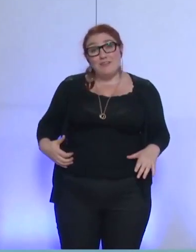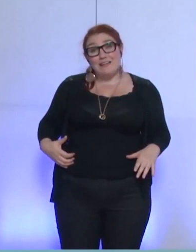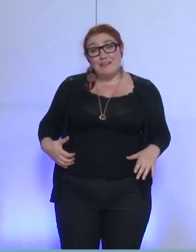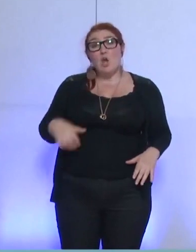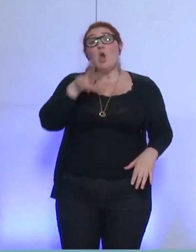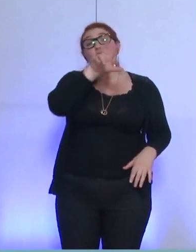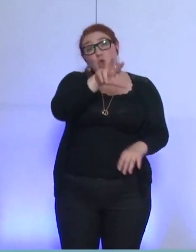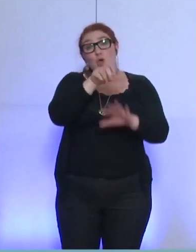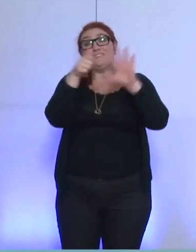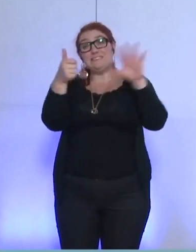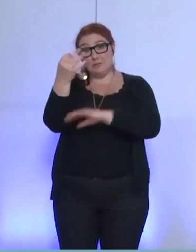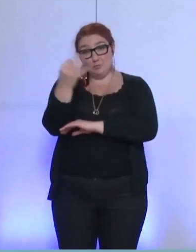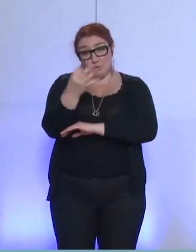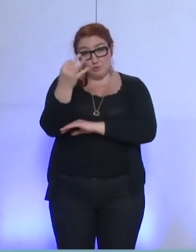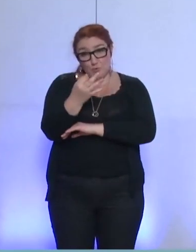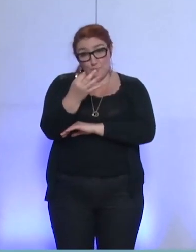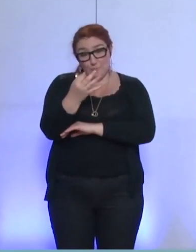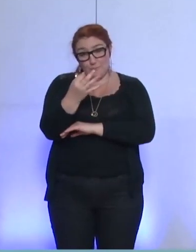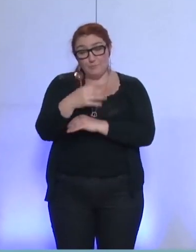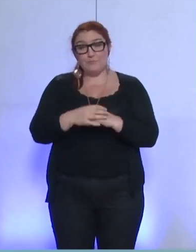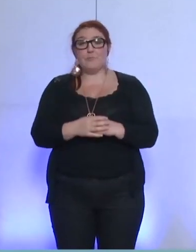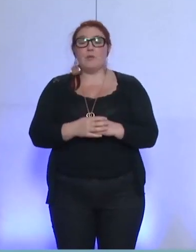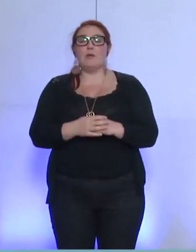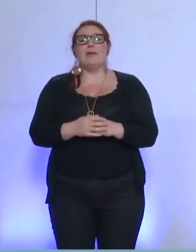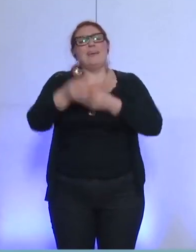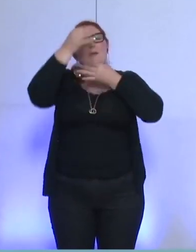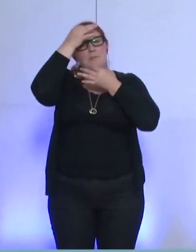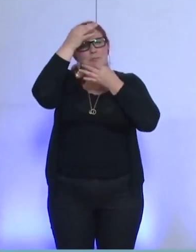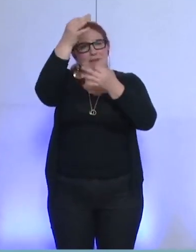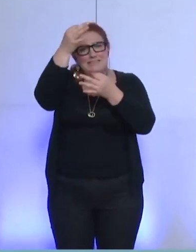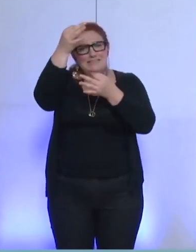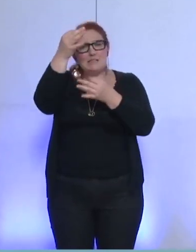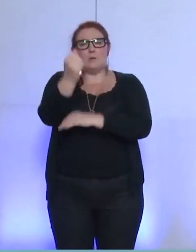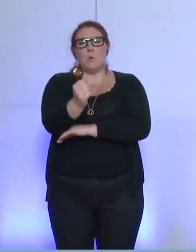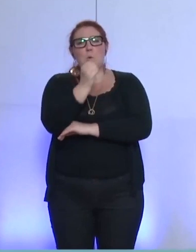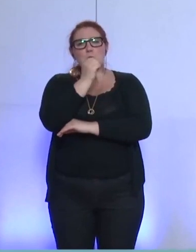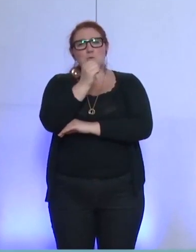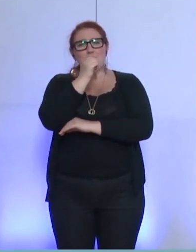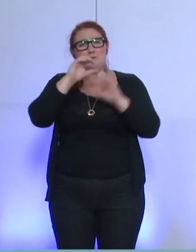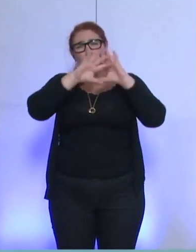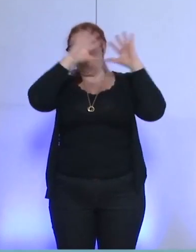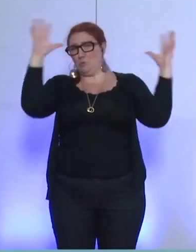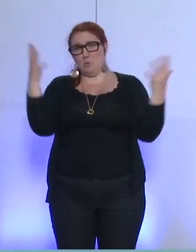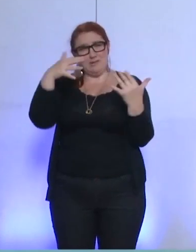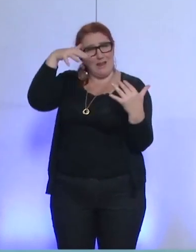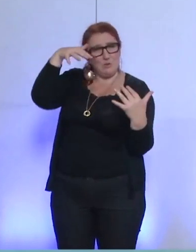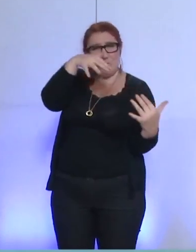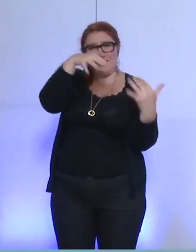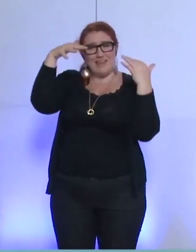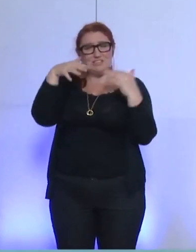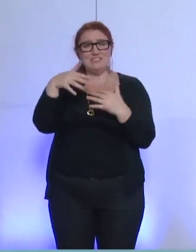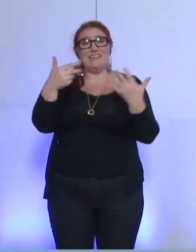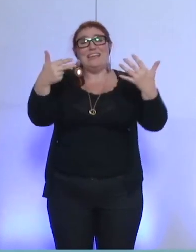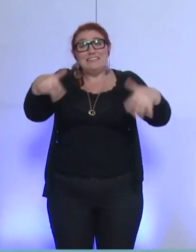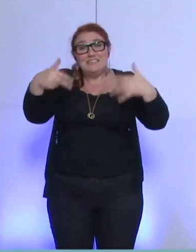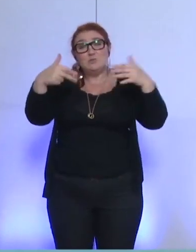16 ou 18 %, enfin, 17 % exactement, donc, des consommations totales d'énergie du patrimoine de